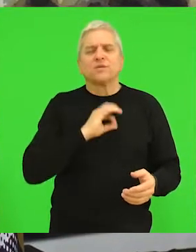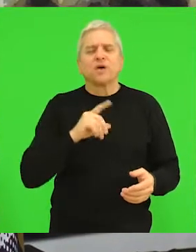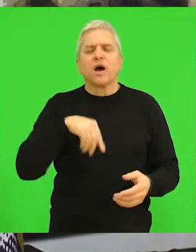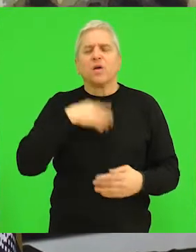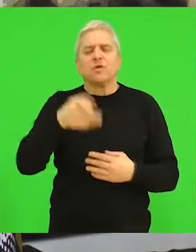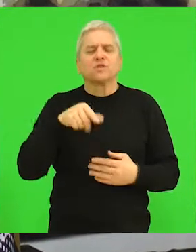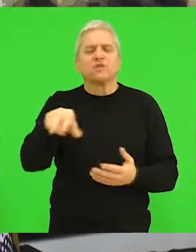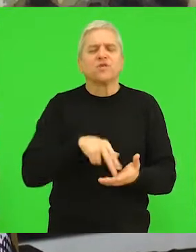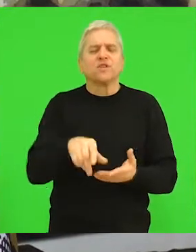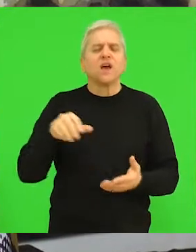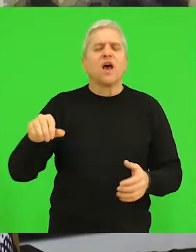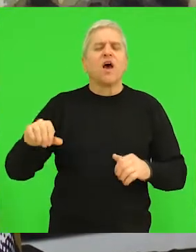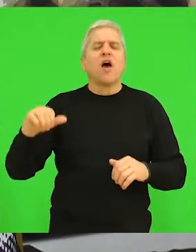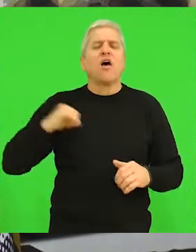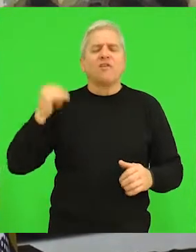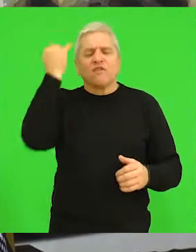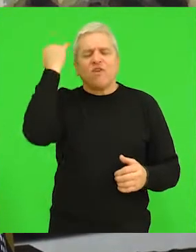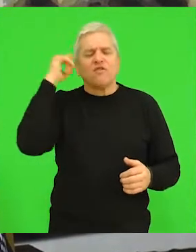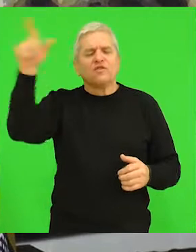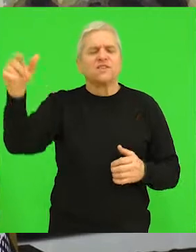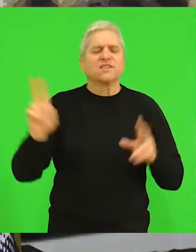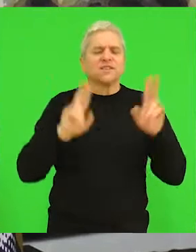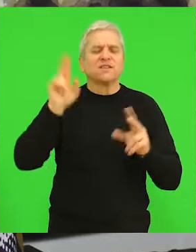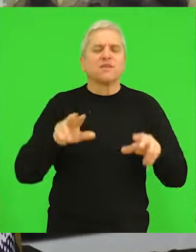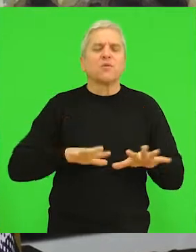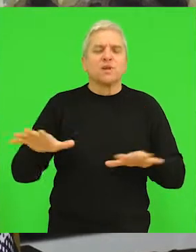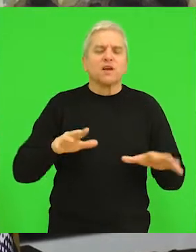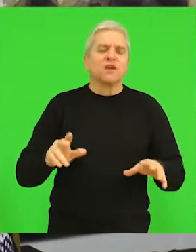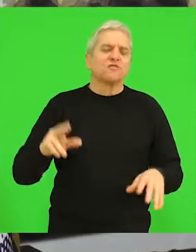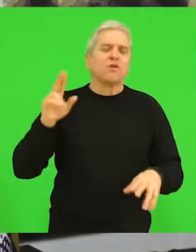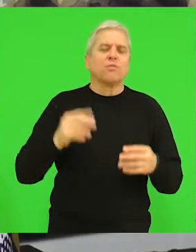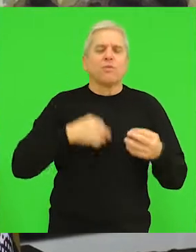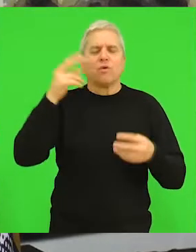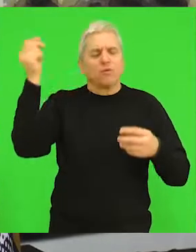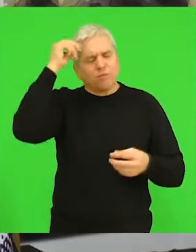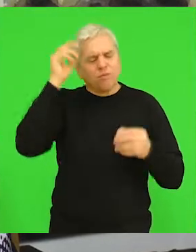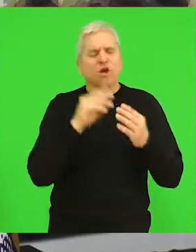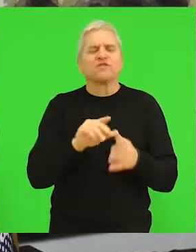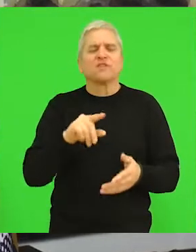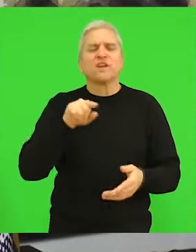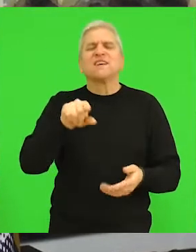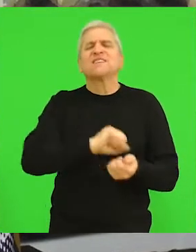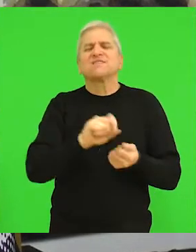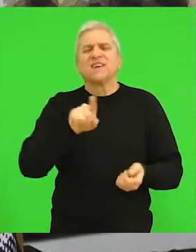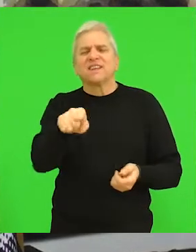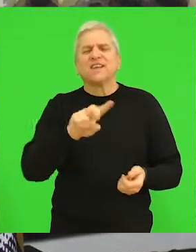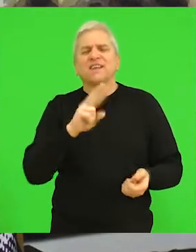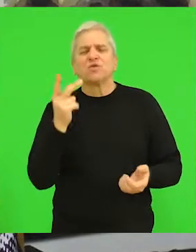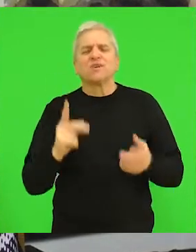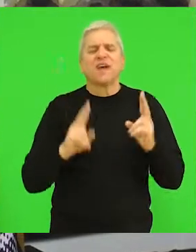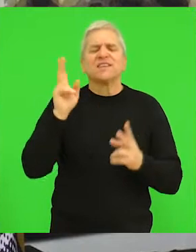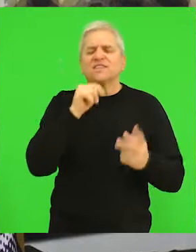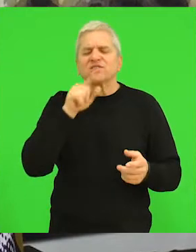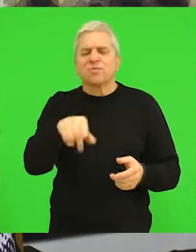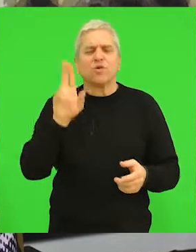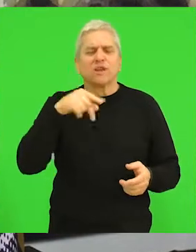ide na saglasnost u pokrajinsku vladu i na kraju u Ministarstvo prosvete. Tako da će sve te druge, ajde da kažemo institucije,